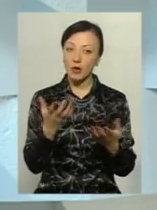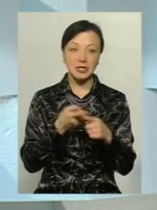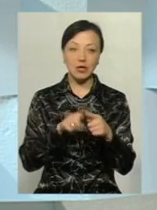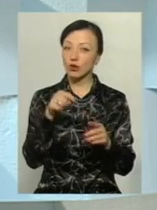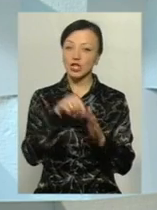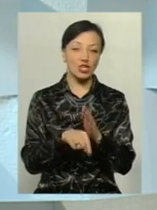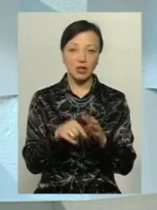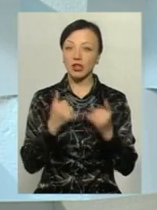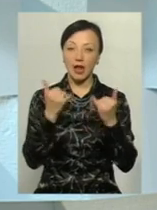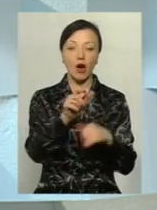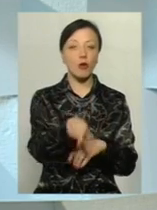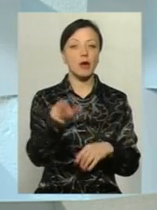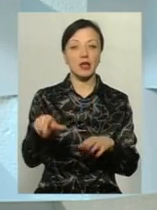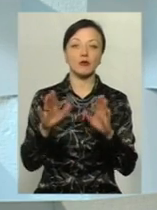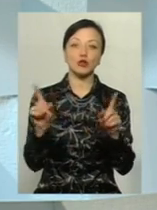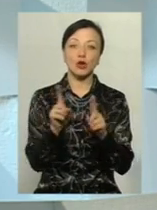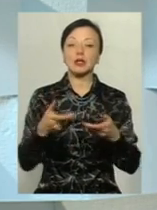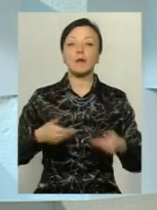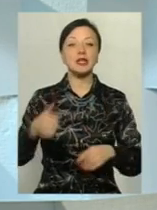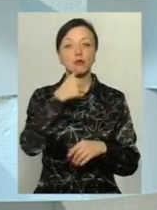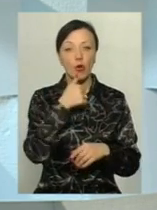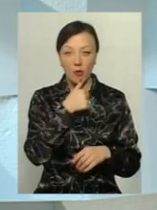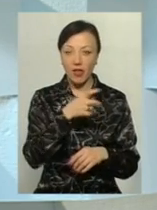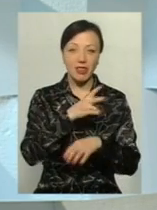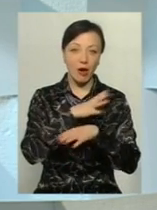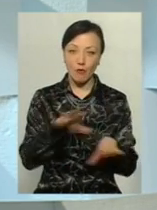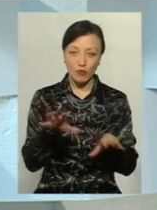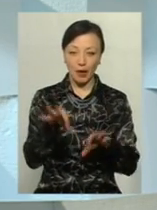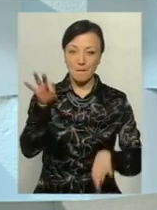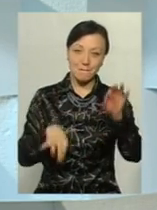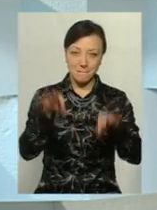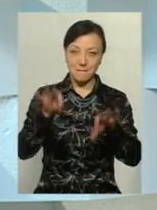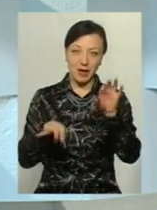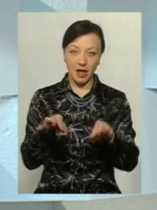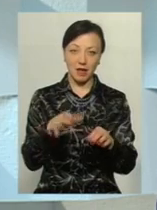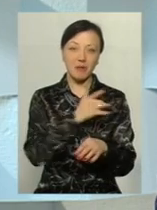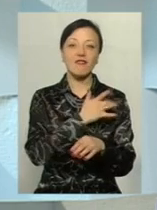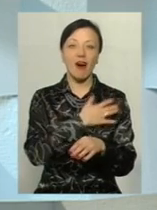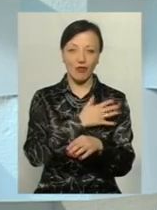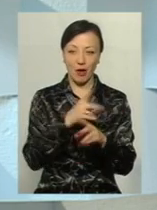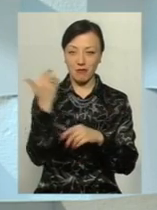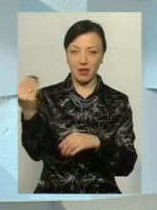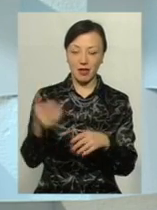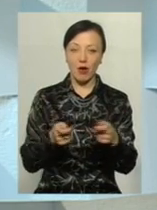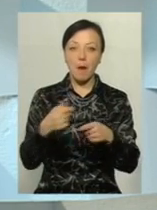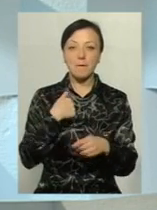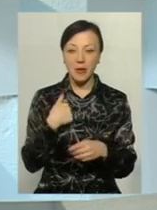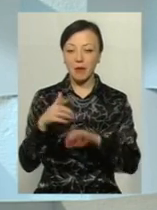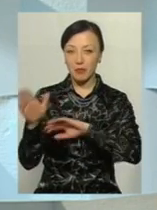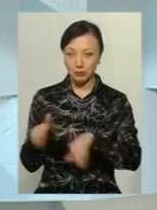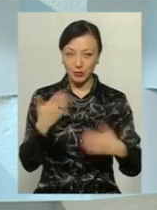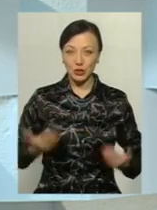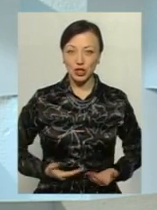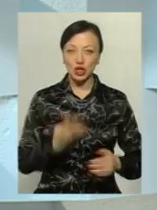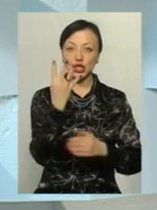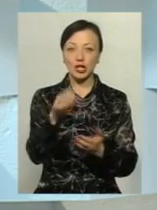не означає, що це для громадян буде щось. Ми спробували не бути Кишеньковою громадською радою, ми пережили чотири губернатора, але, на жаль,